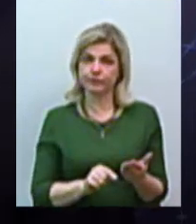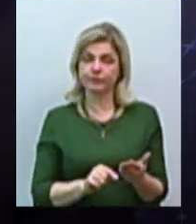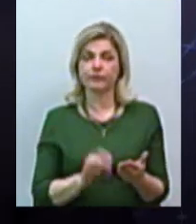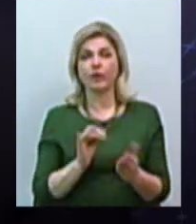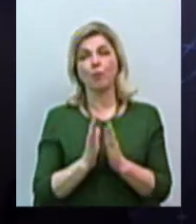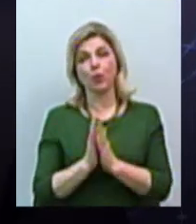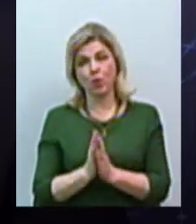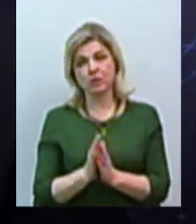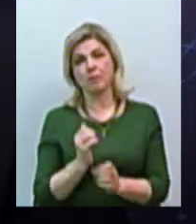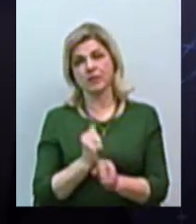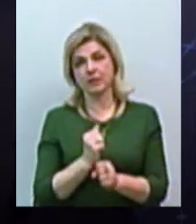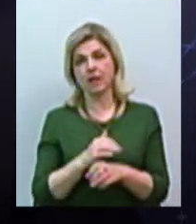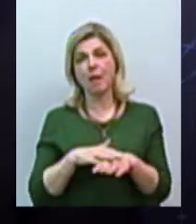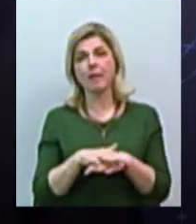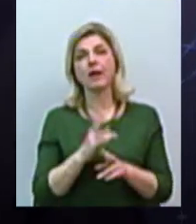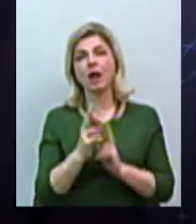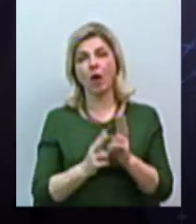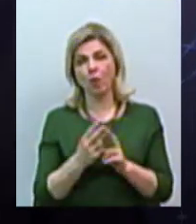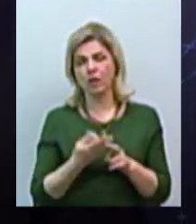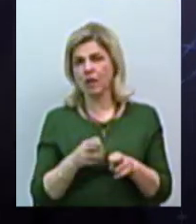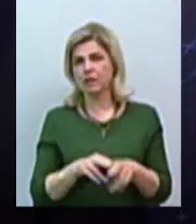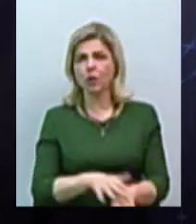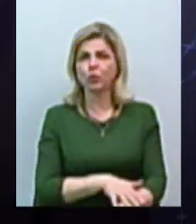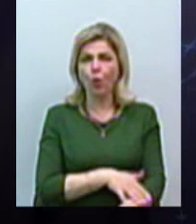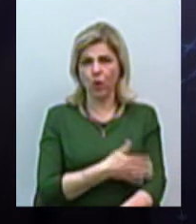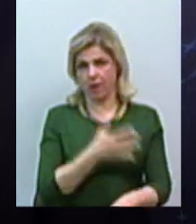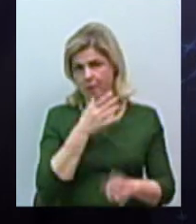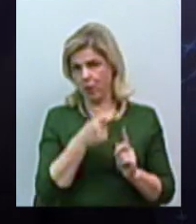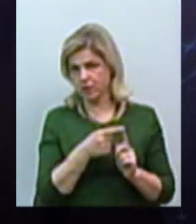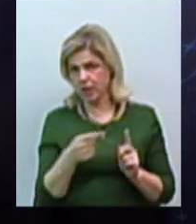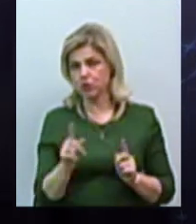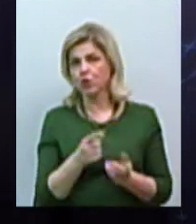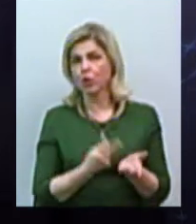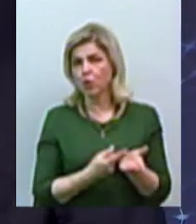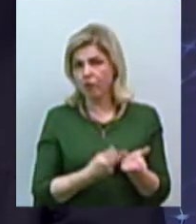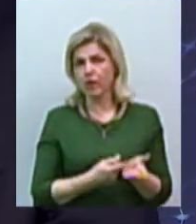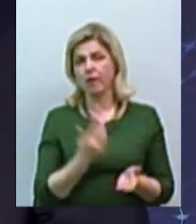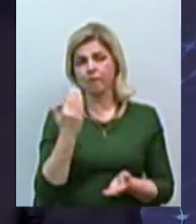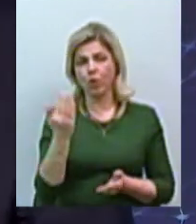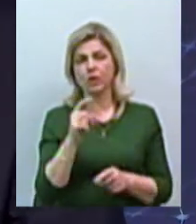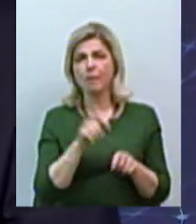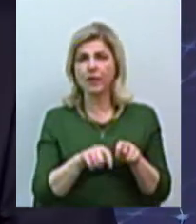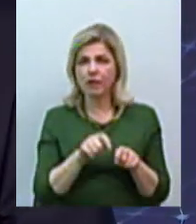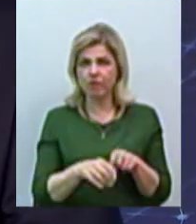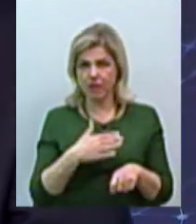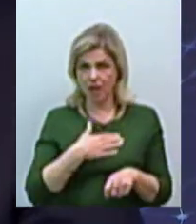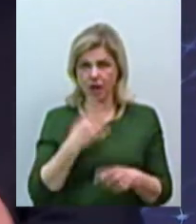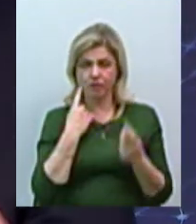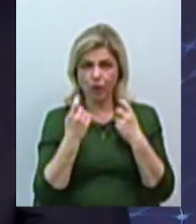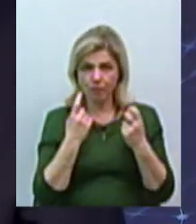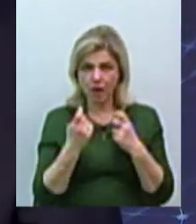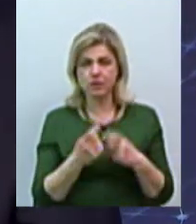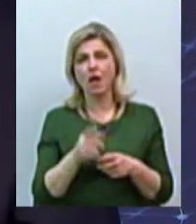просимо зробити перерахунок. Але це дуже тривалий процес для того, щоб довести. Вони перевіряють нашу інформацію,